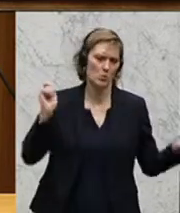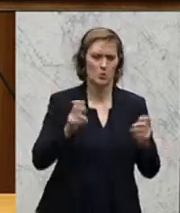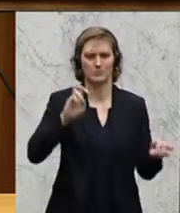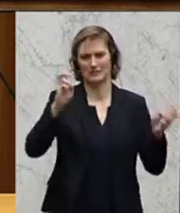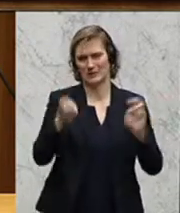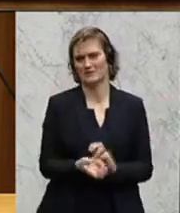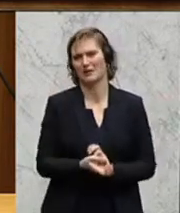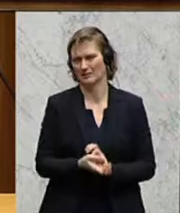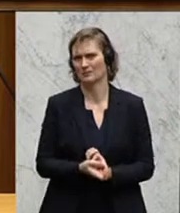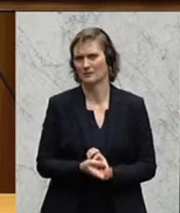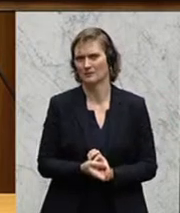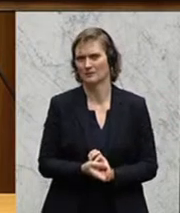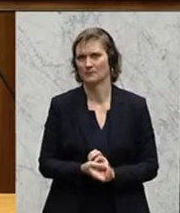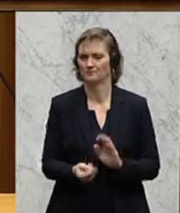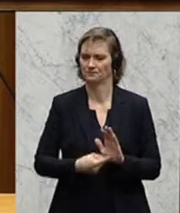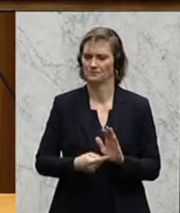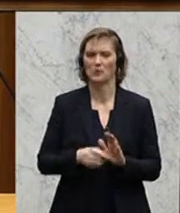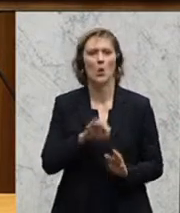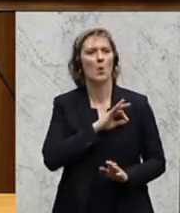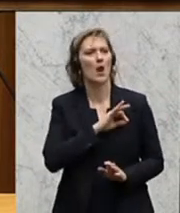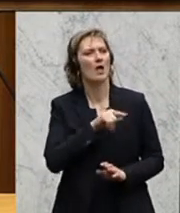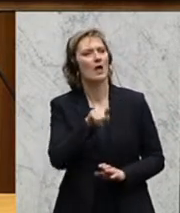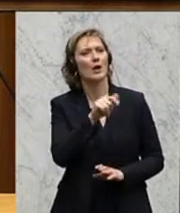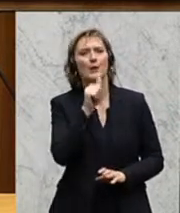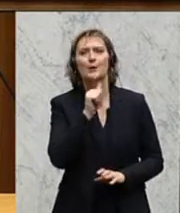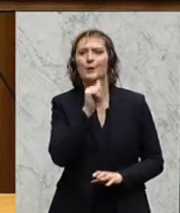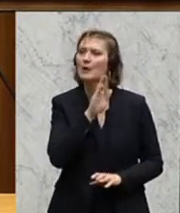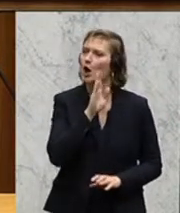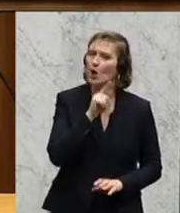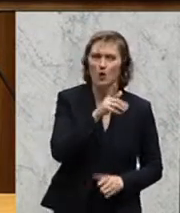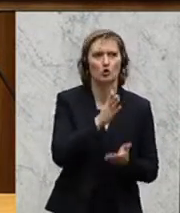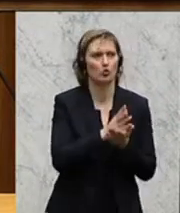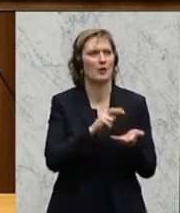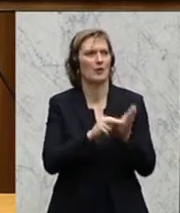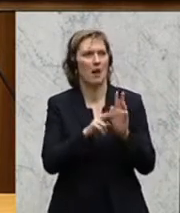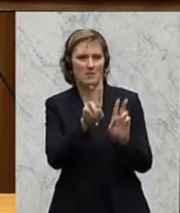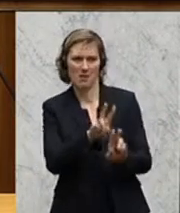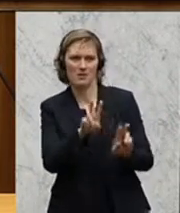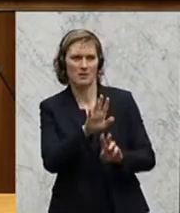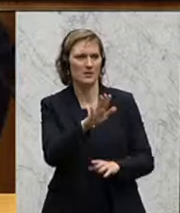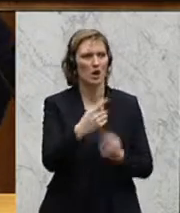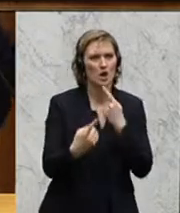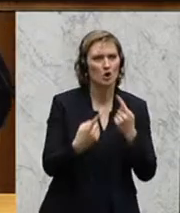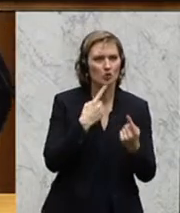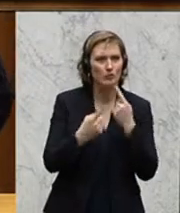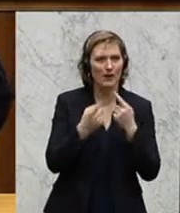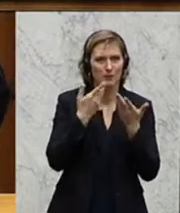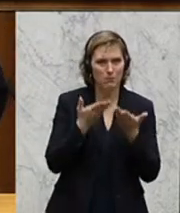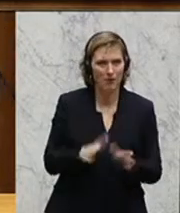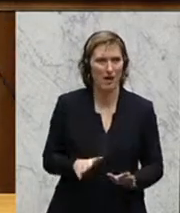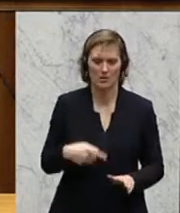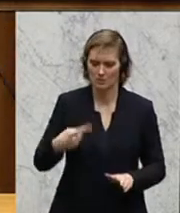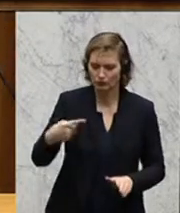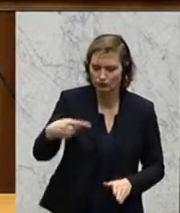Ich habe auch gehört von unseren Kollegen bei den Grünen, dass Ähnliches auch bei den Grünen geplant ist, um auch dort die Gesprächsbereitschaft, die weitere